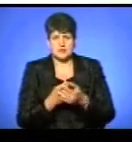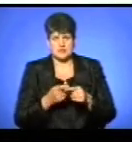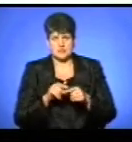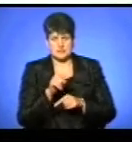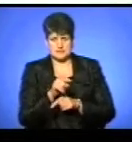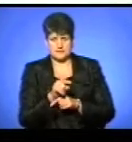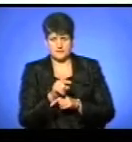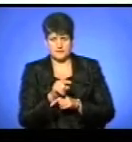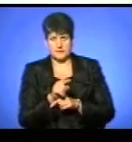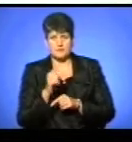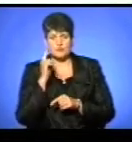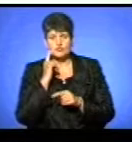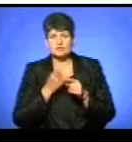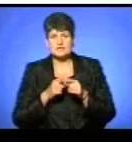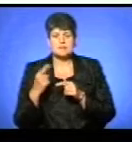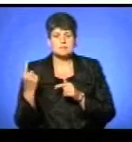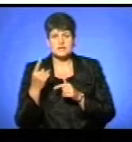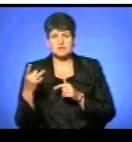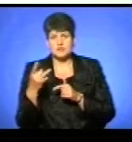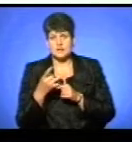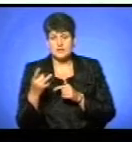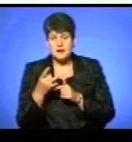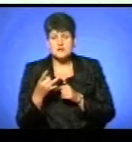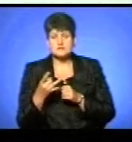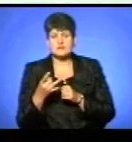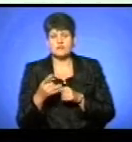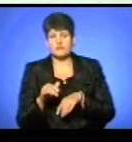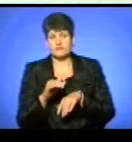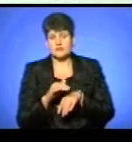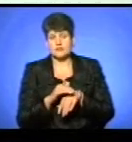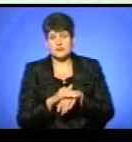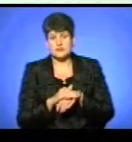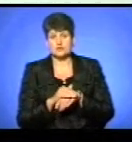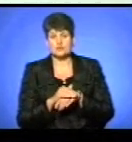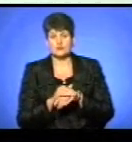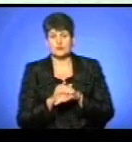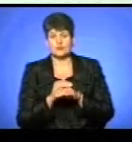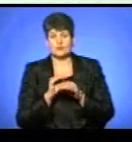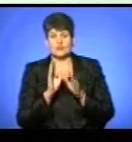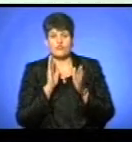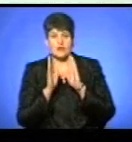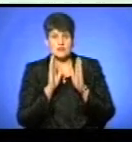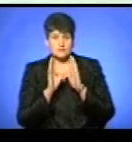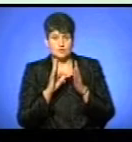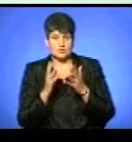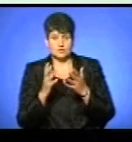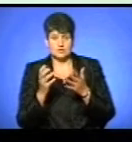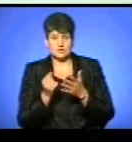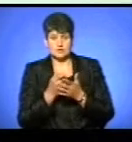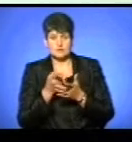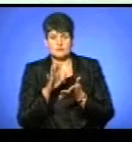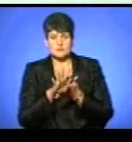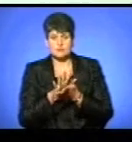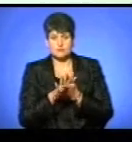Ми почули про це вперше із засобів масових інформацій, фактично, із картінок у Фейсбуці, що йде з районі Циганки, йде забруднення